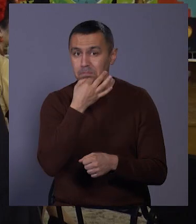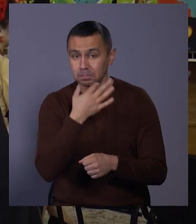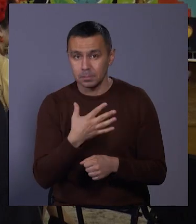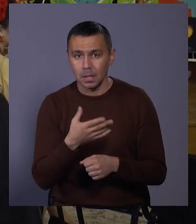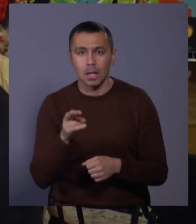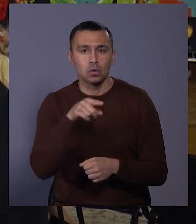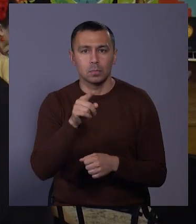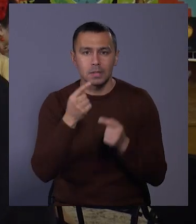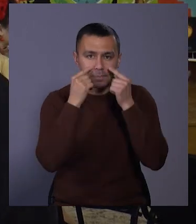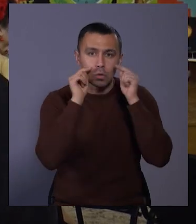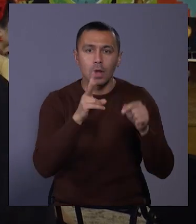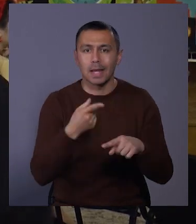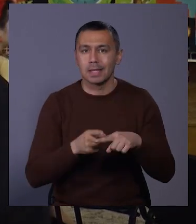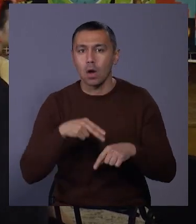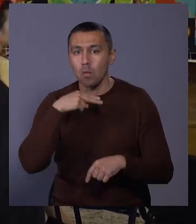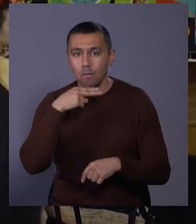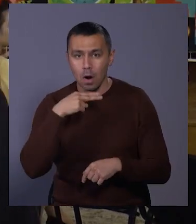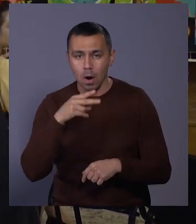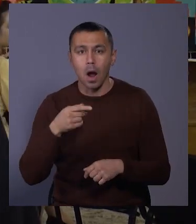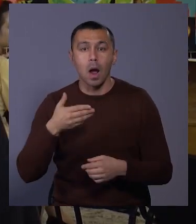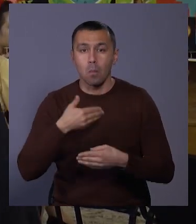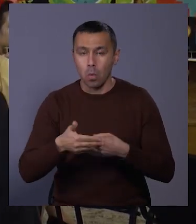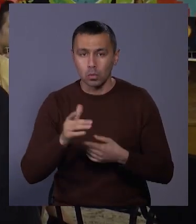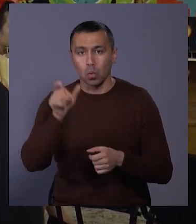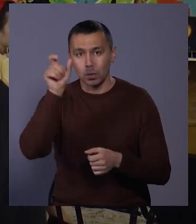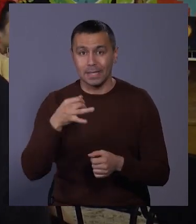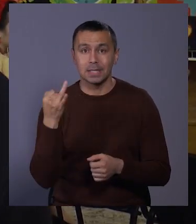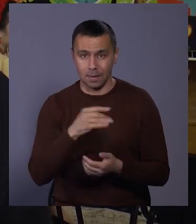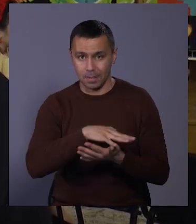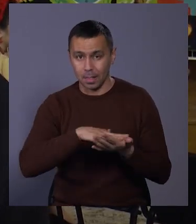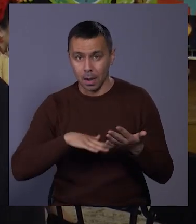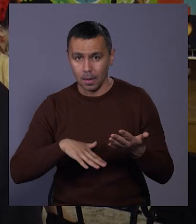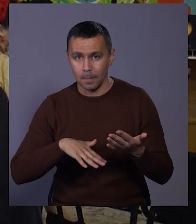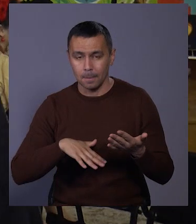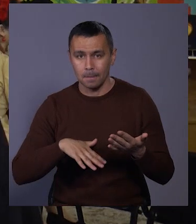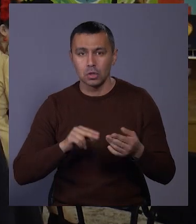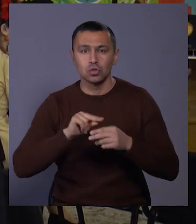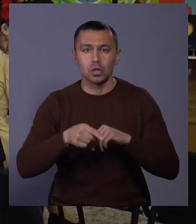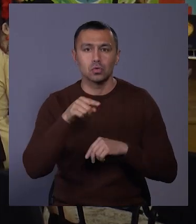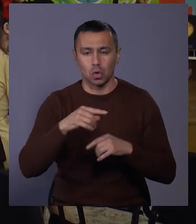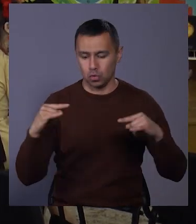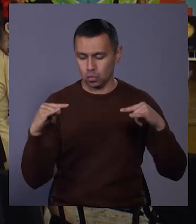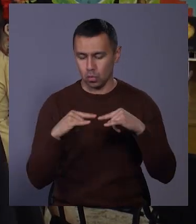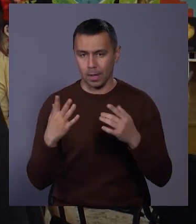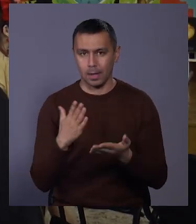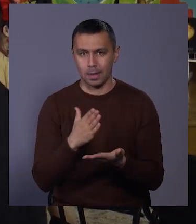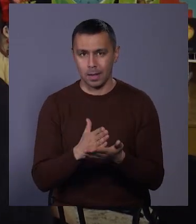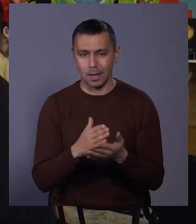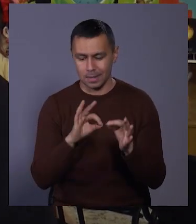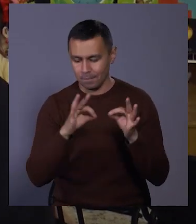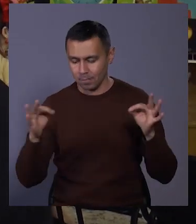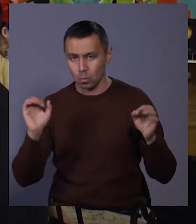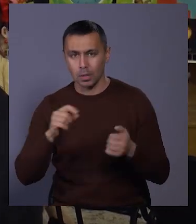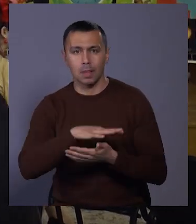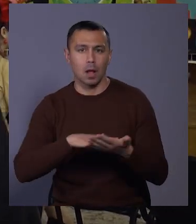для того, щоб звернути на це увагу. А потім, якщо людина зацікавиться через той столик, який стоїть з висловами, він